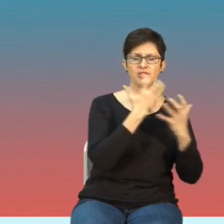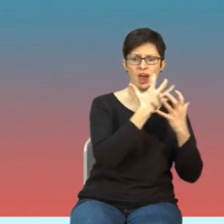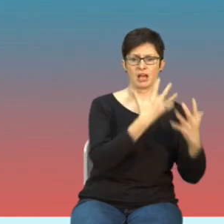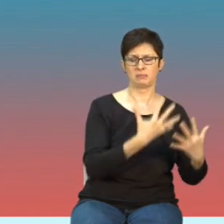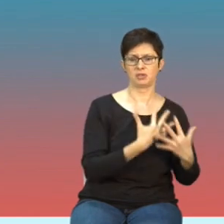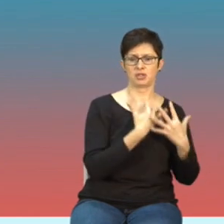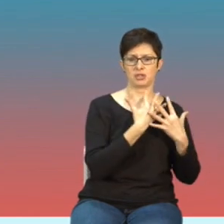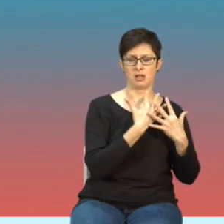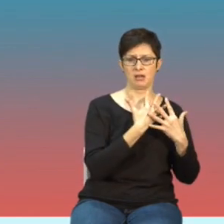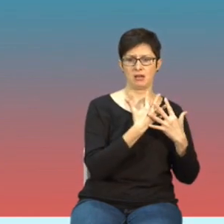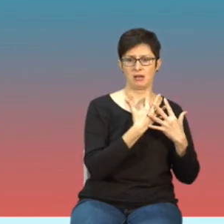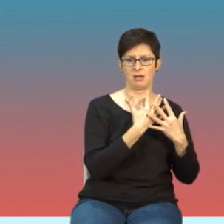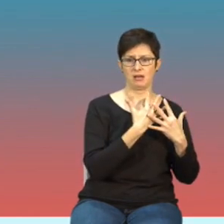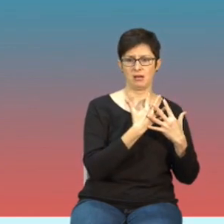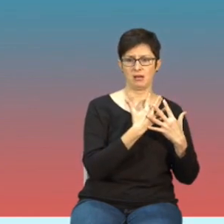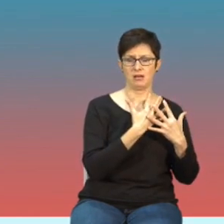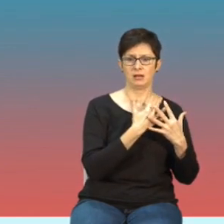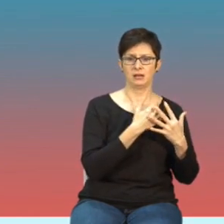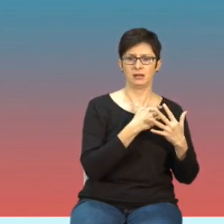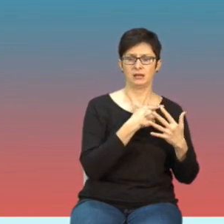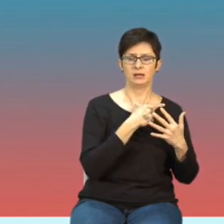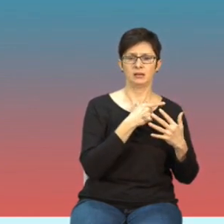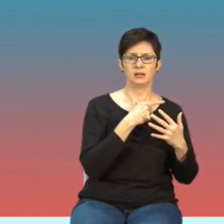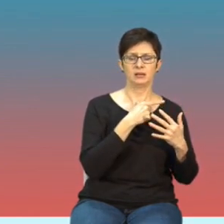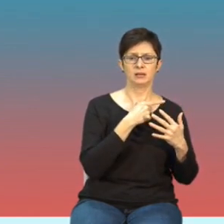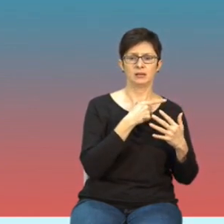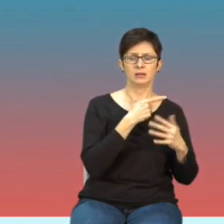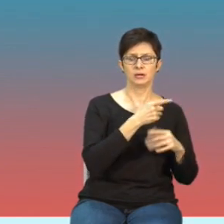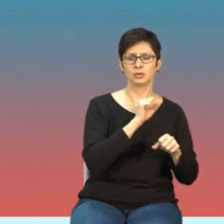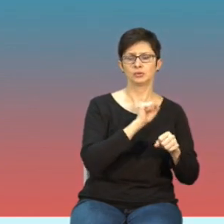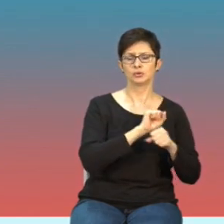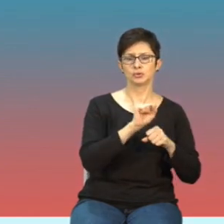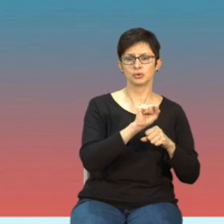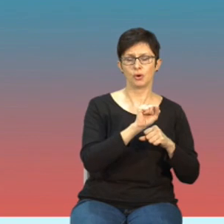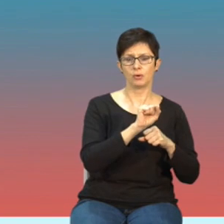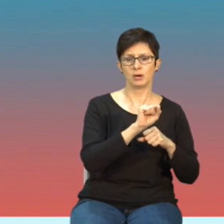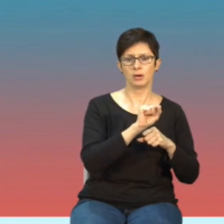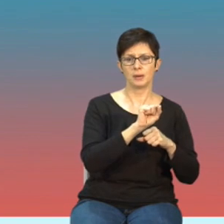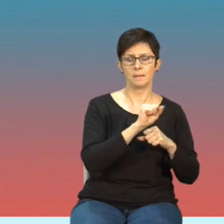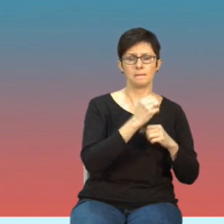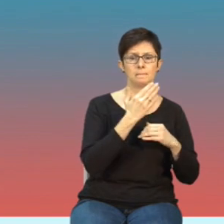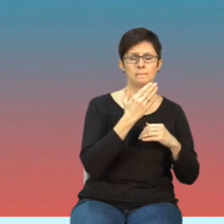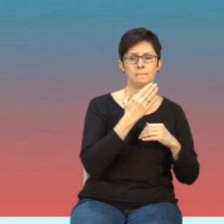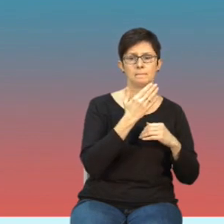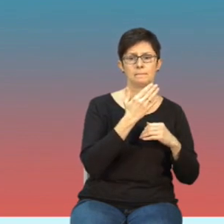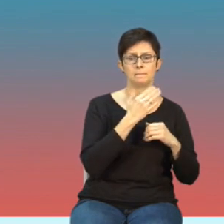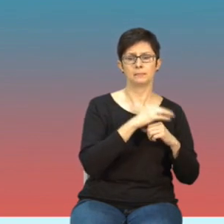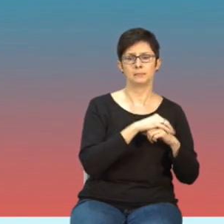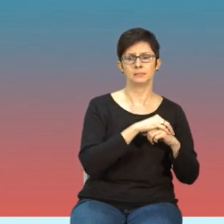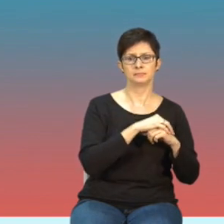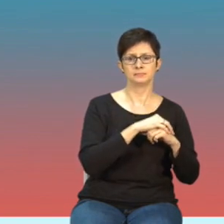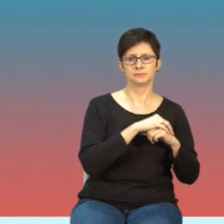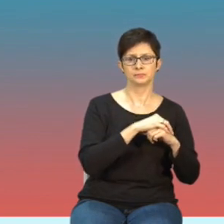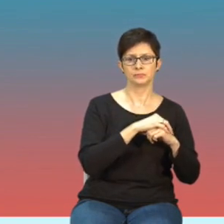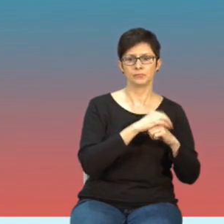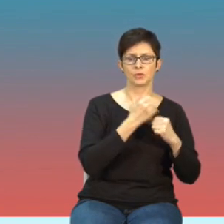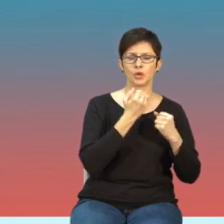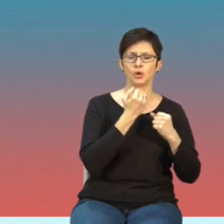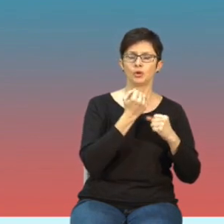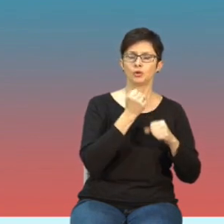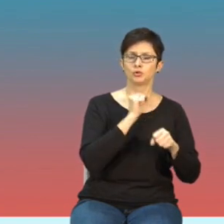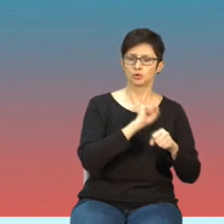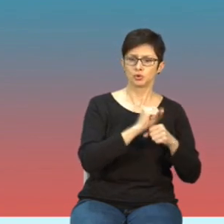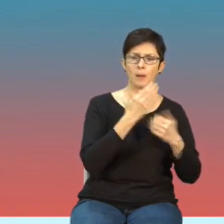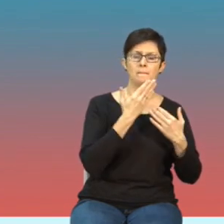brał pod uwagę Bayon Iniciative jest są są bardzo jednak mimo wszystko słabo